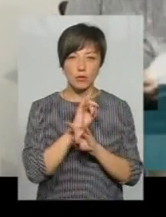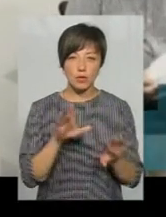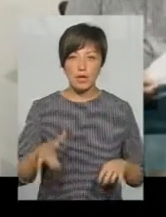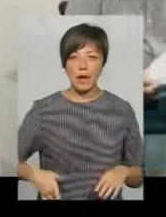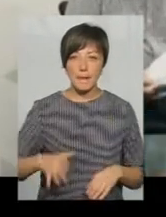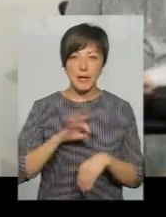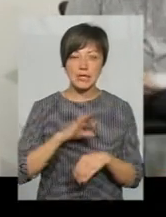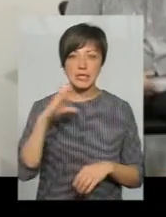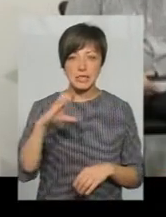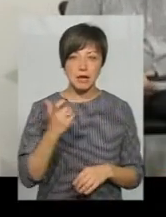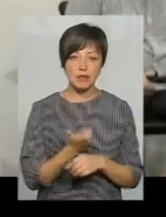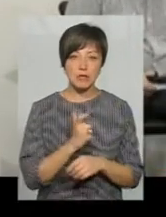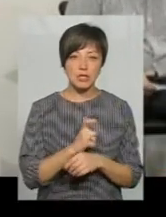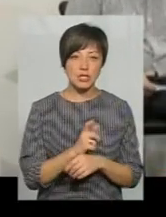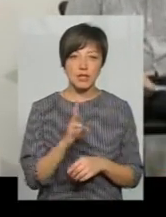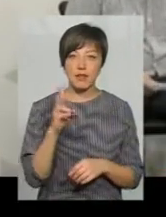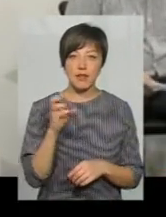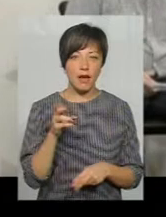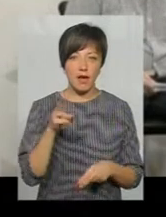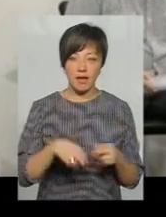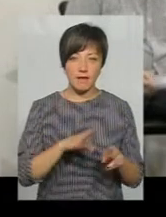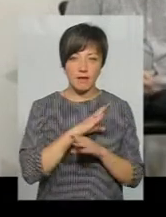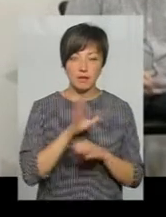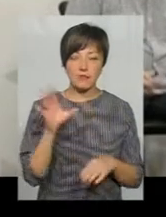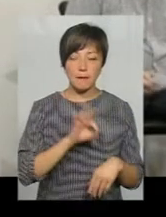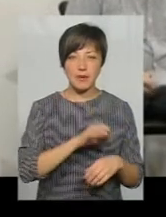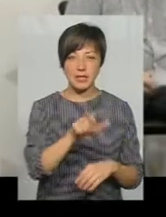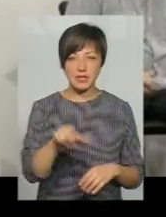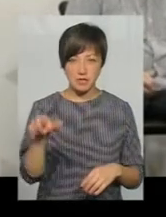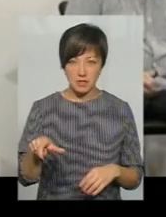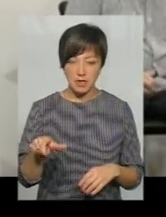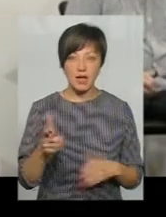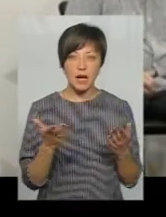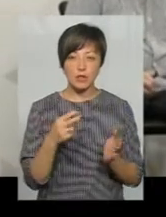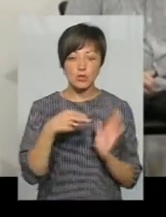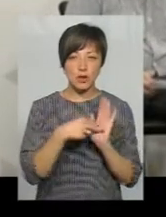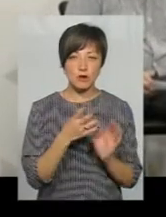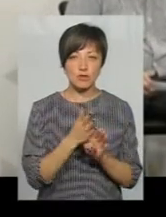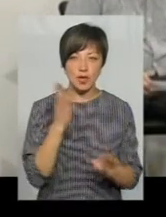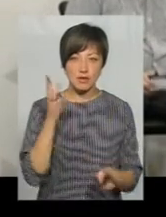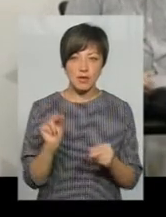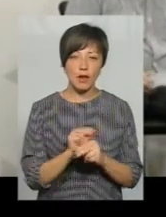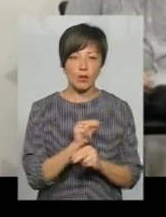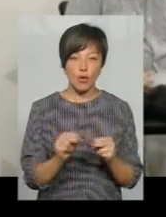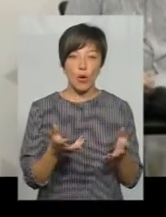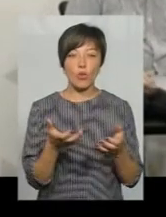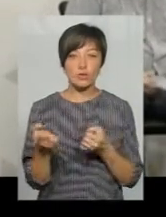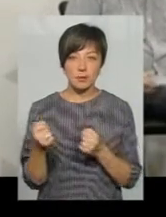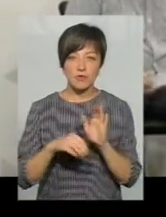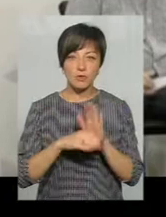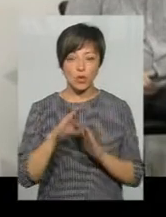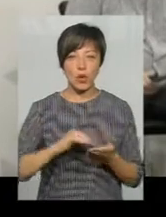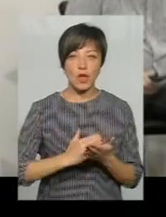Гепатит С більше не вирок. Усі пацієнти з апетитом С, які стоять у черзі на лікування, отримують